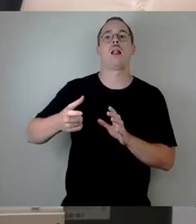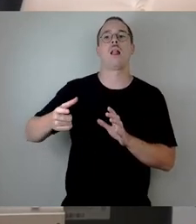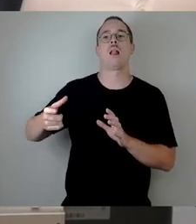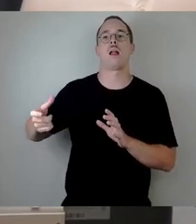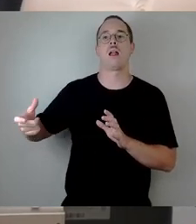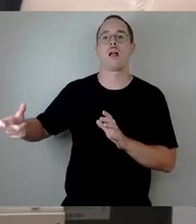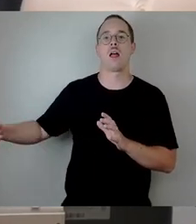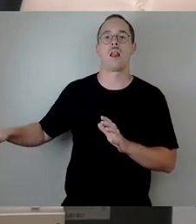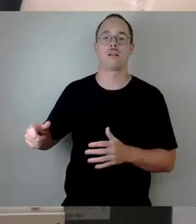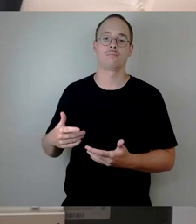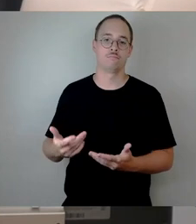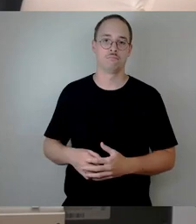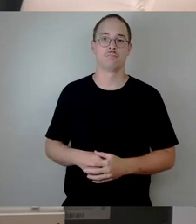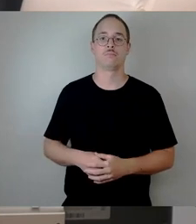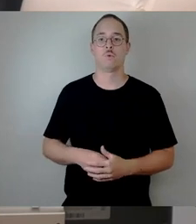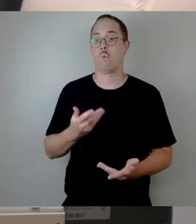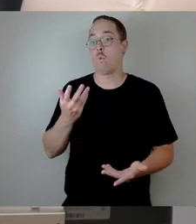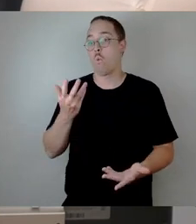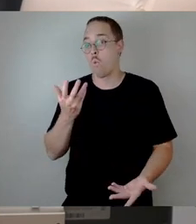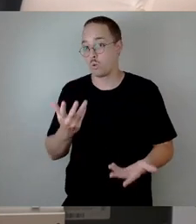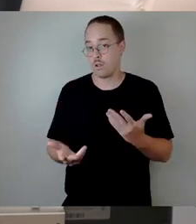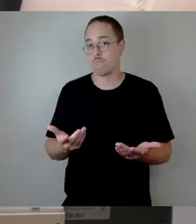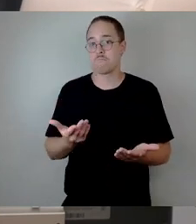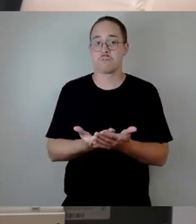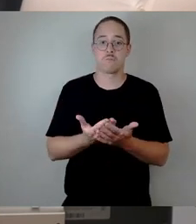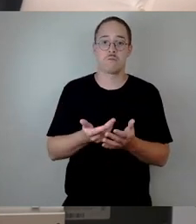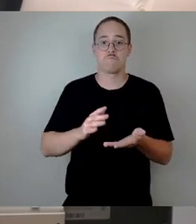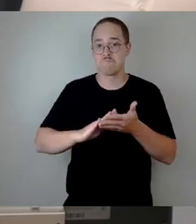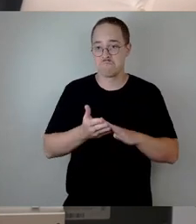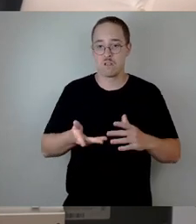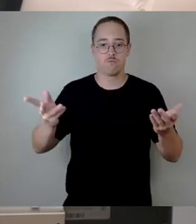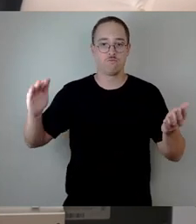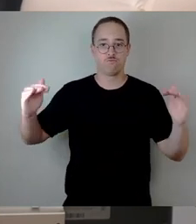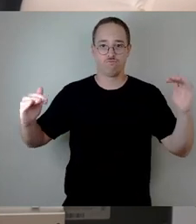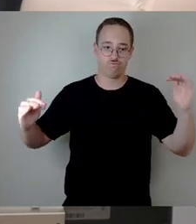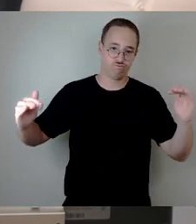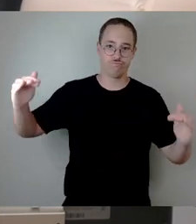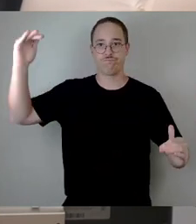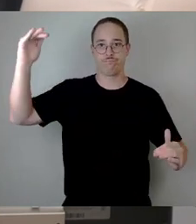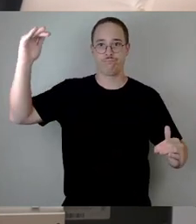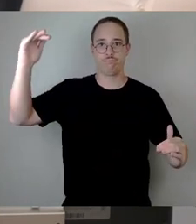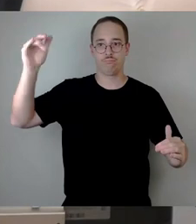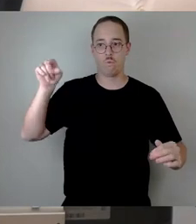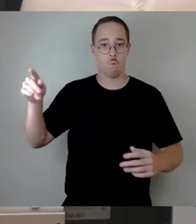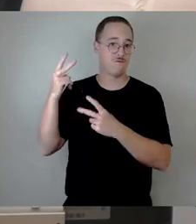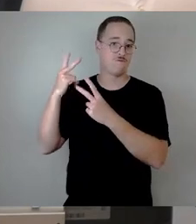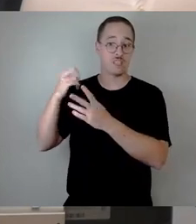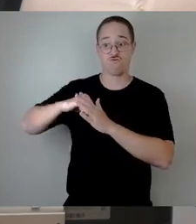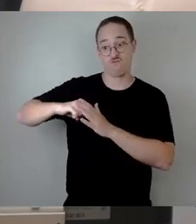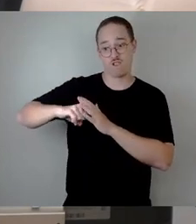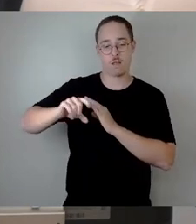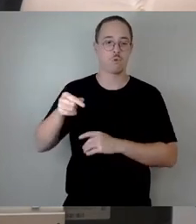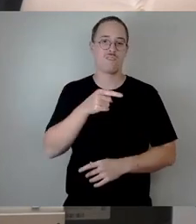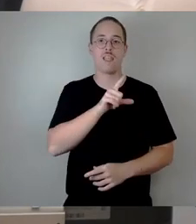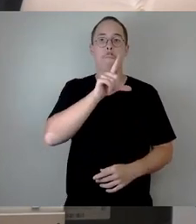effektiv ist es, wenn möglichst wenige mitreden. Dann wäre die Mindestgröße käme zum Zuge. Wir bewegen uns